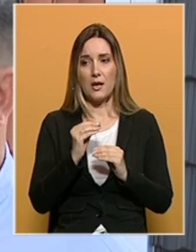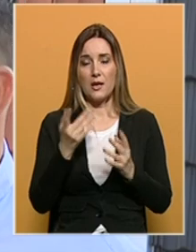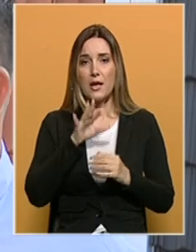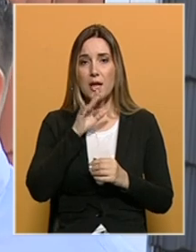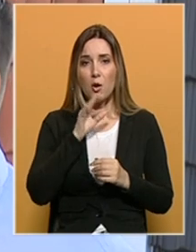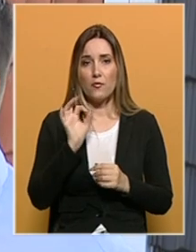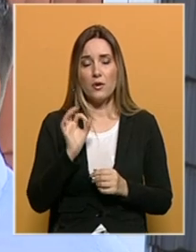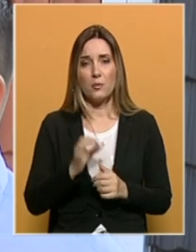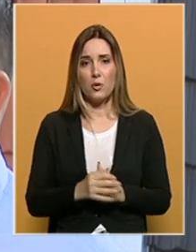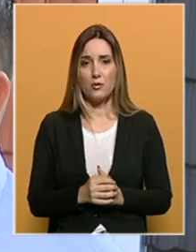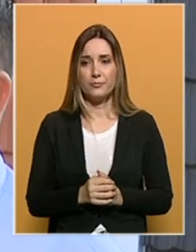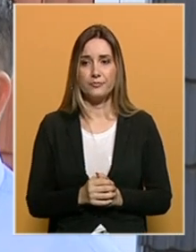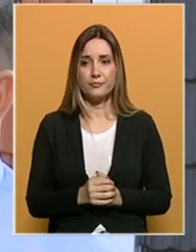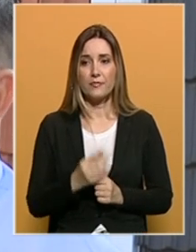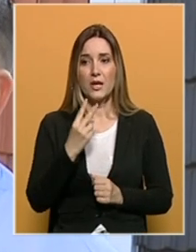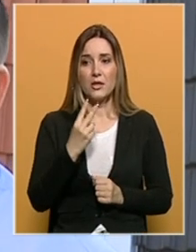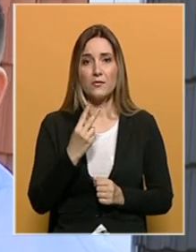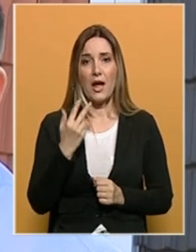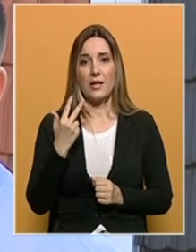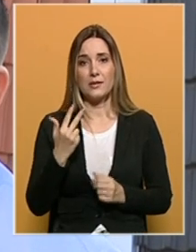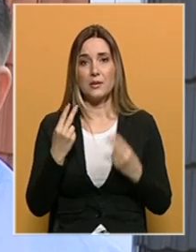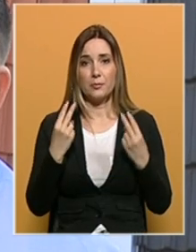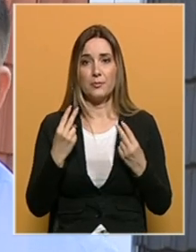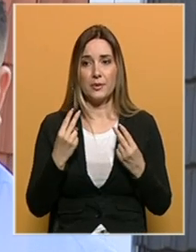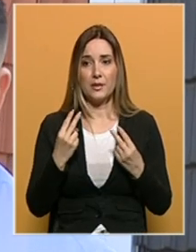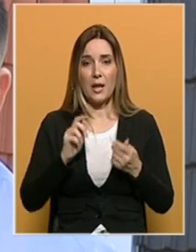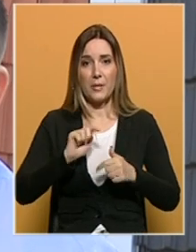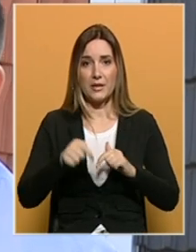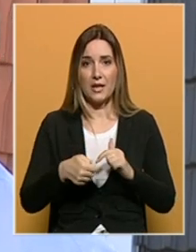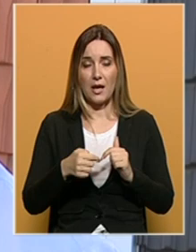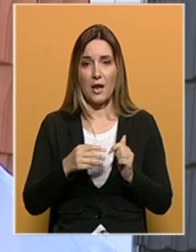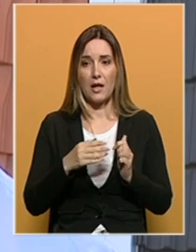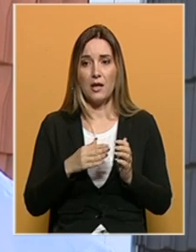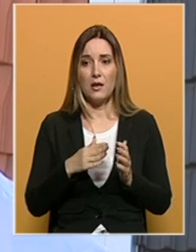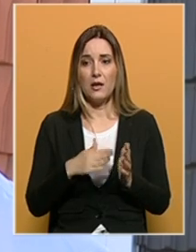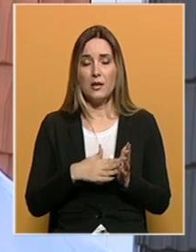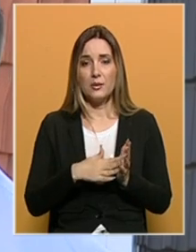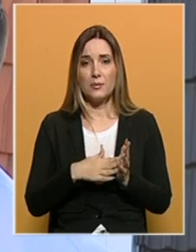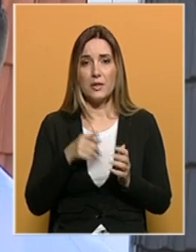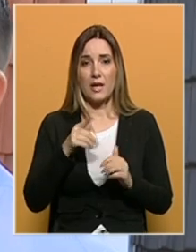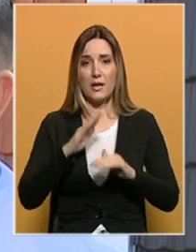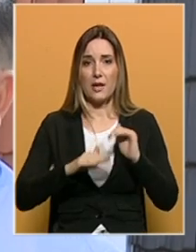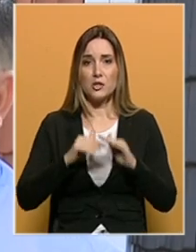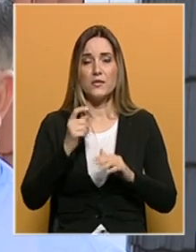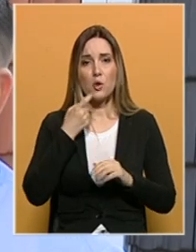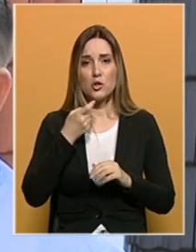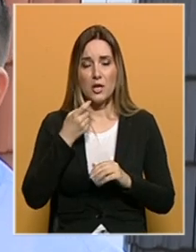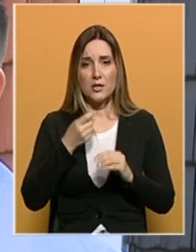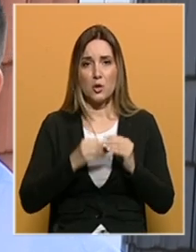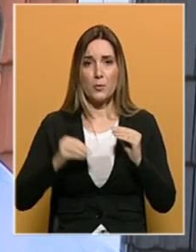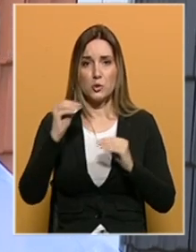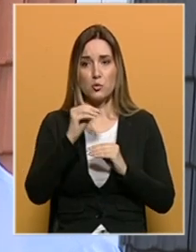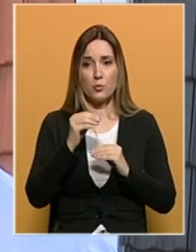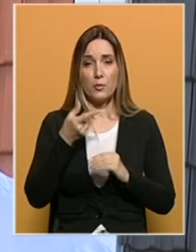govorimo, znači o dva, tri bitna sama građevinska materijala, reći ću da je sam ta građevinsko željeza poskuplilo,